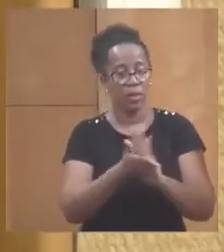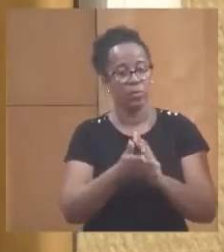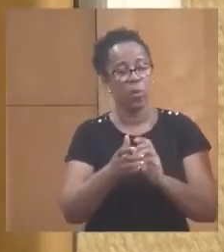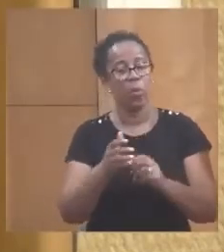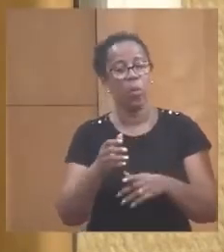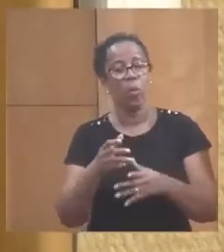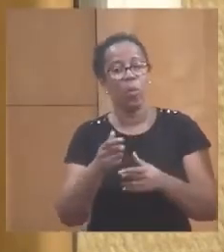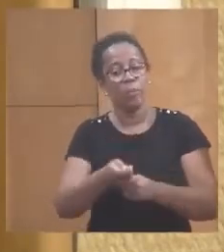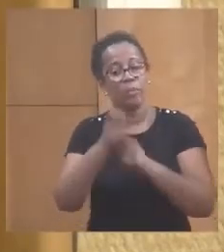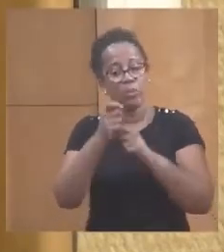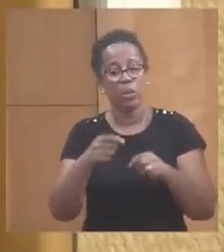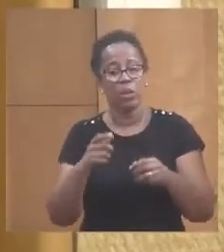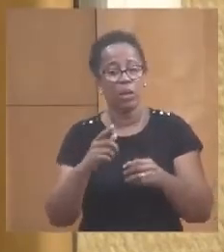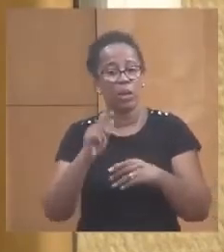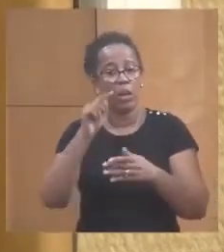-Pierre.